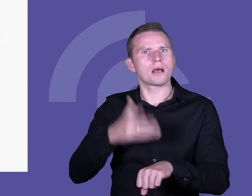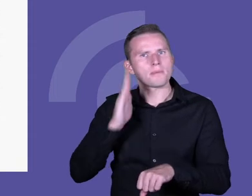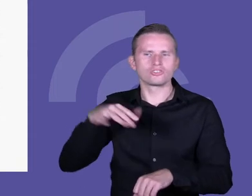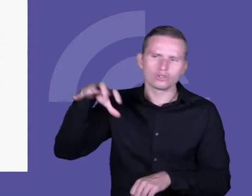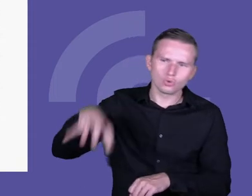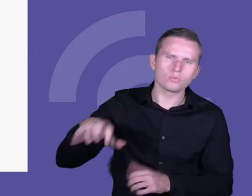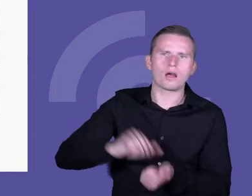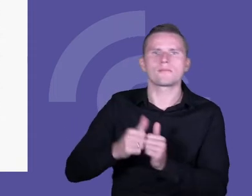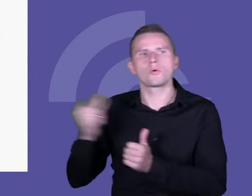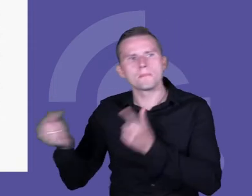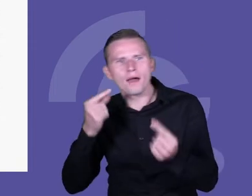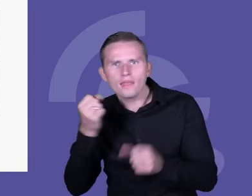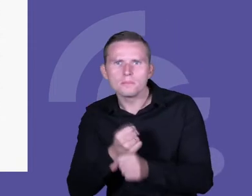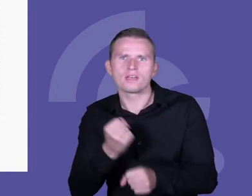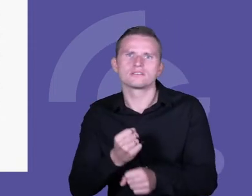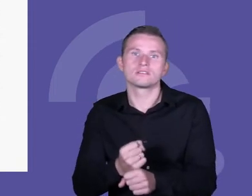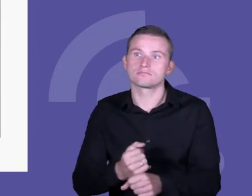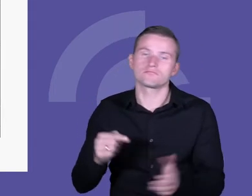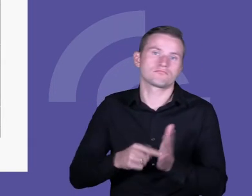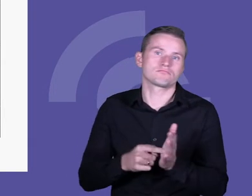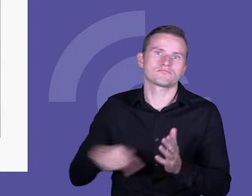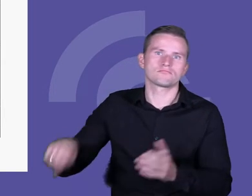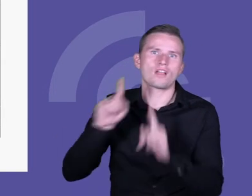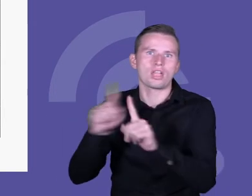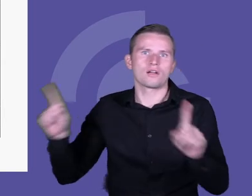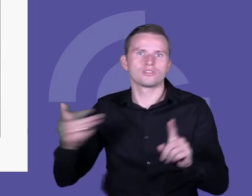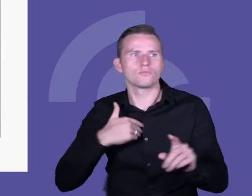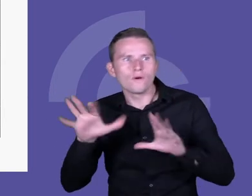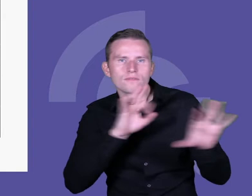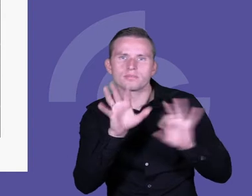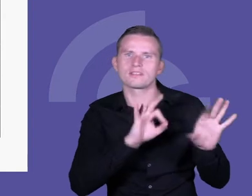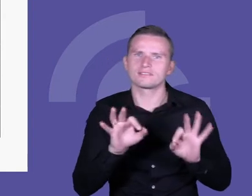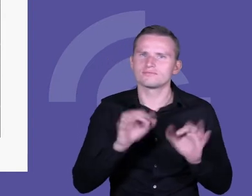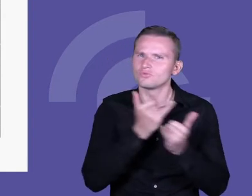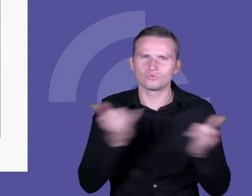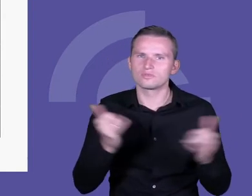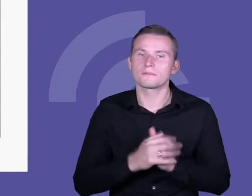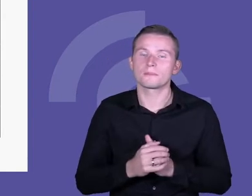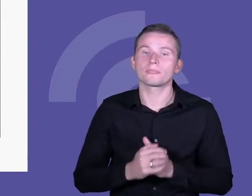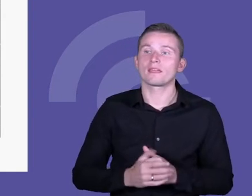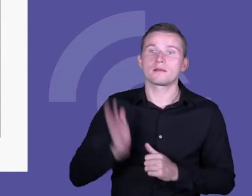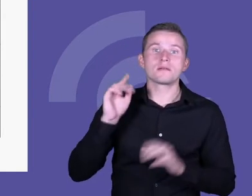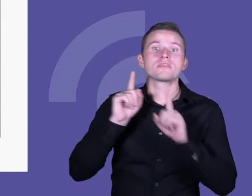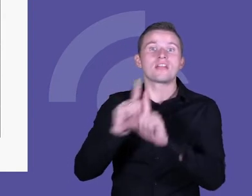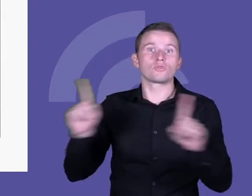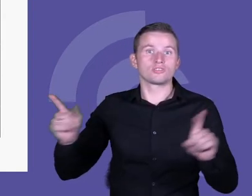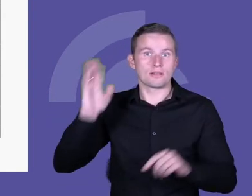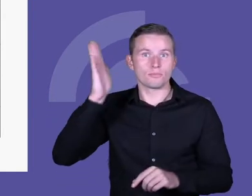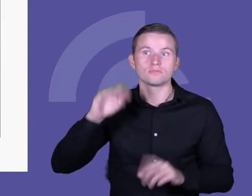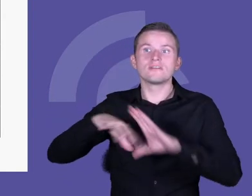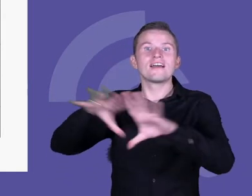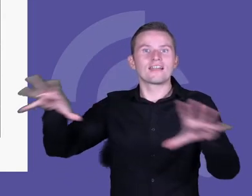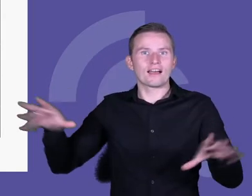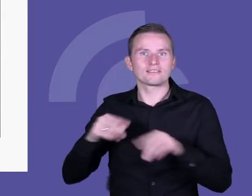lub w parach. I na podobnym poziomie, na podobnym etapie nauczyciele potem wspólnie składali te